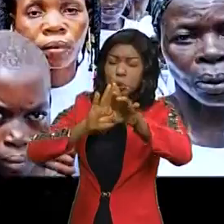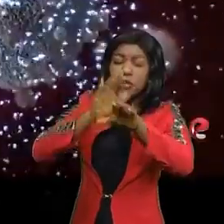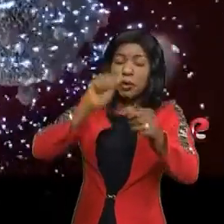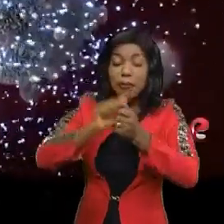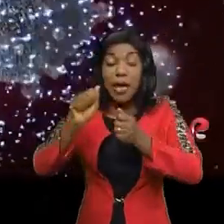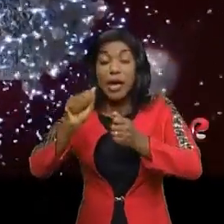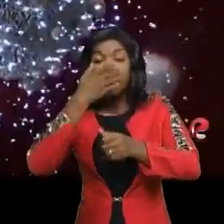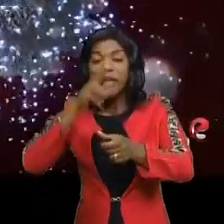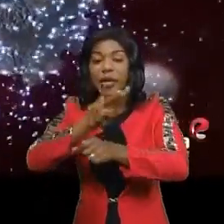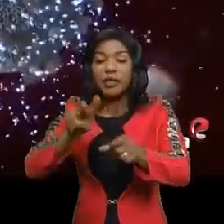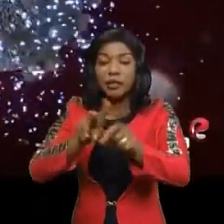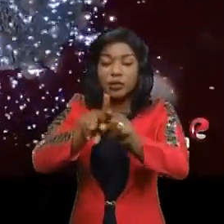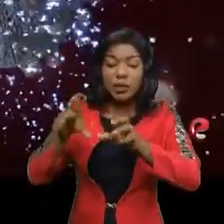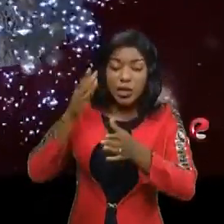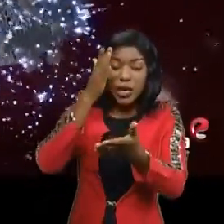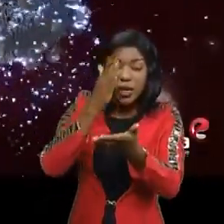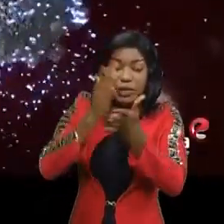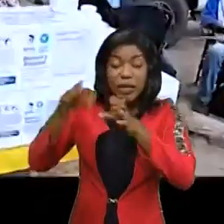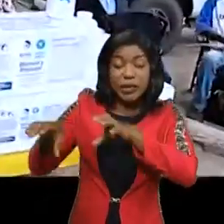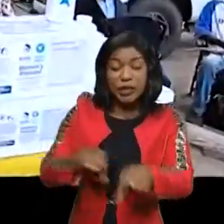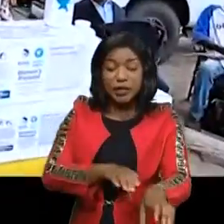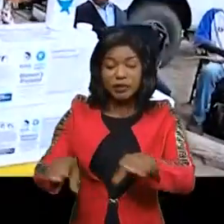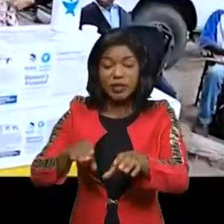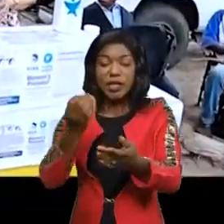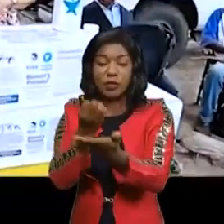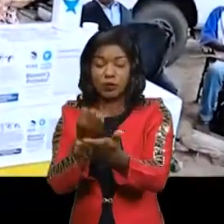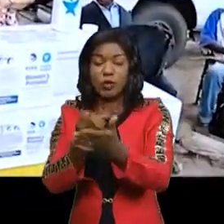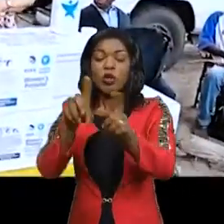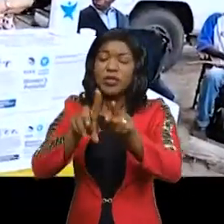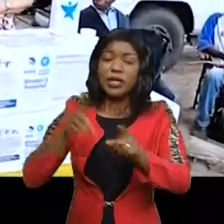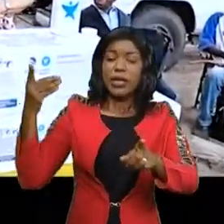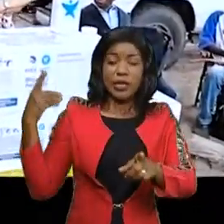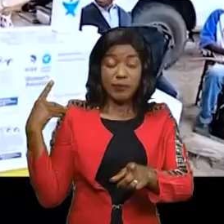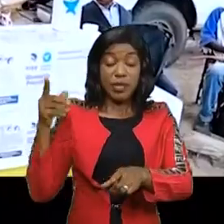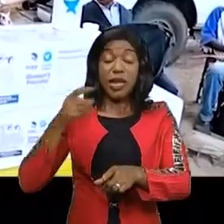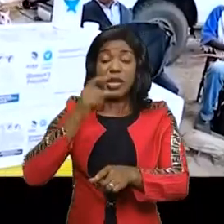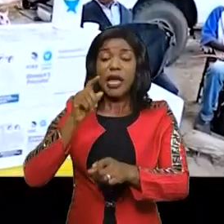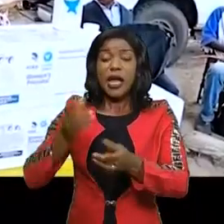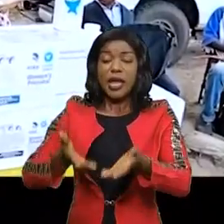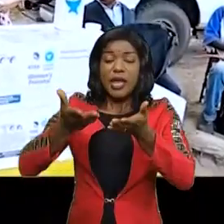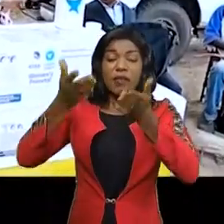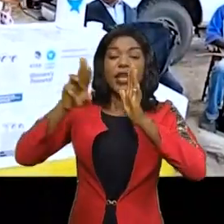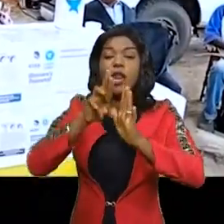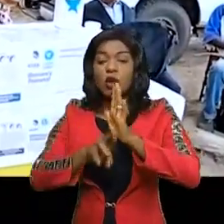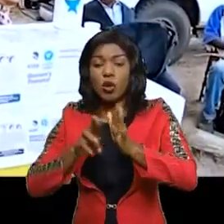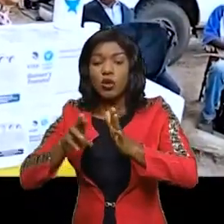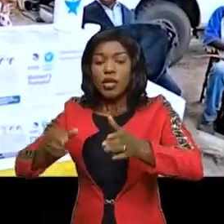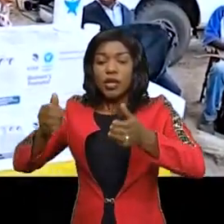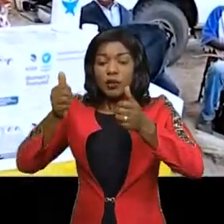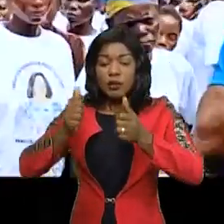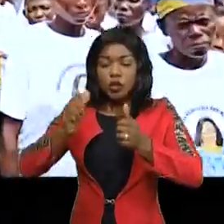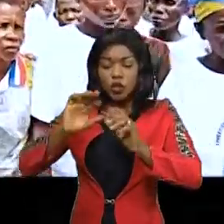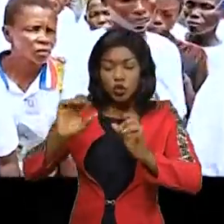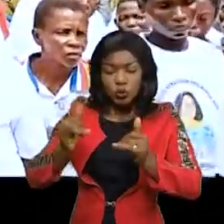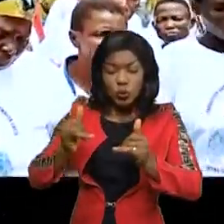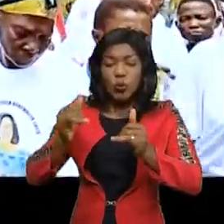paralysant ainsi les activités économiques, la députée de Gungu a rélevé le rôle que joue la femme rurale dans la survie des foyers. Dans